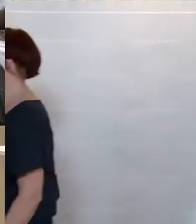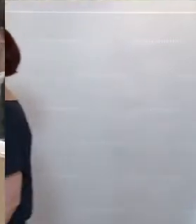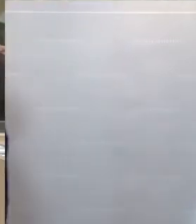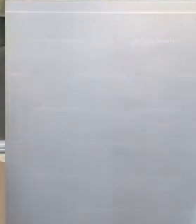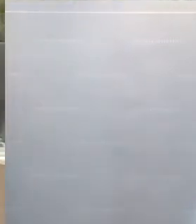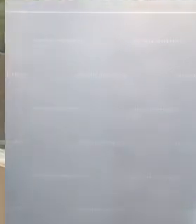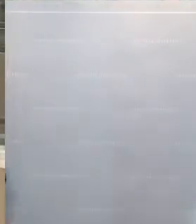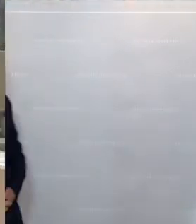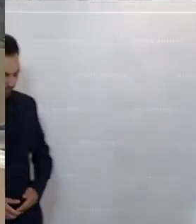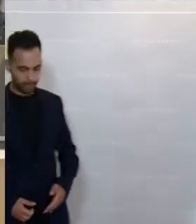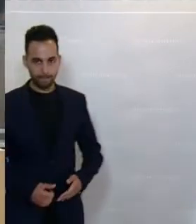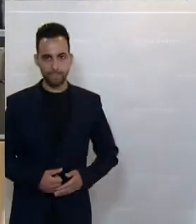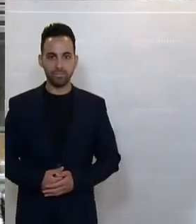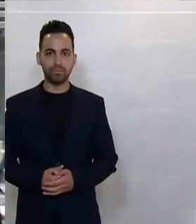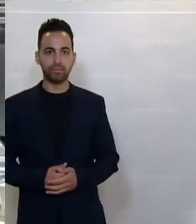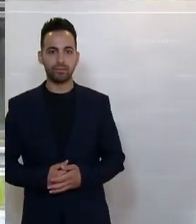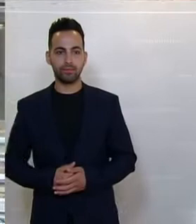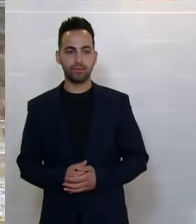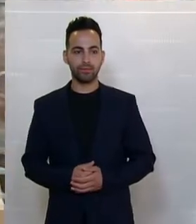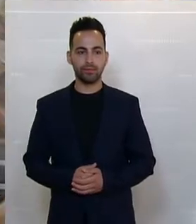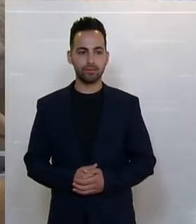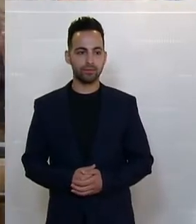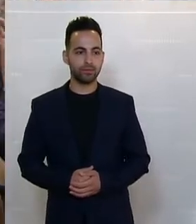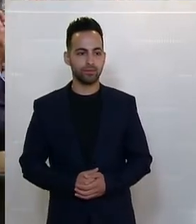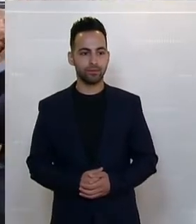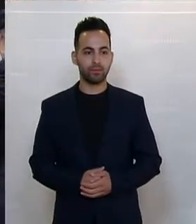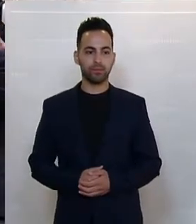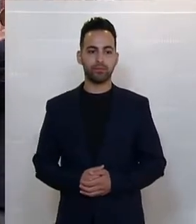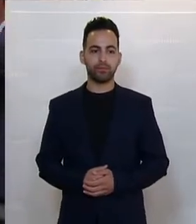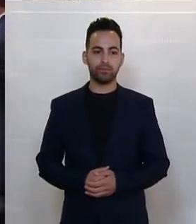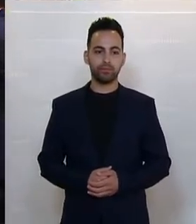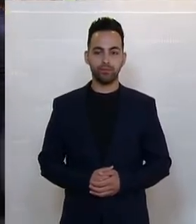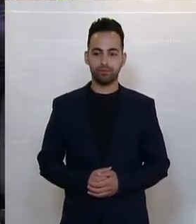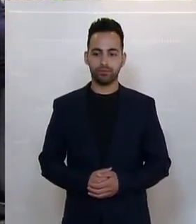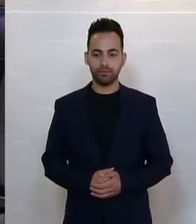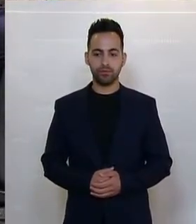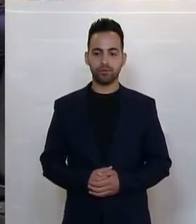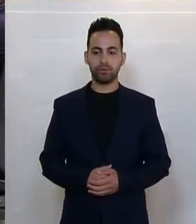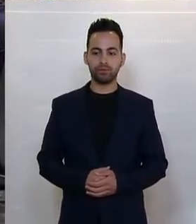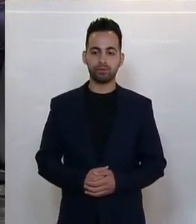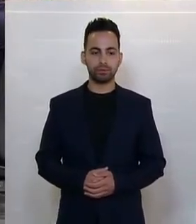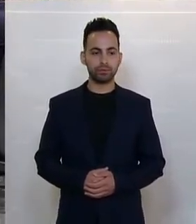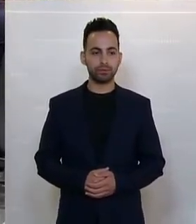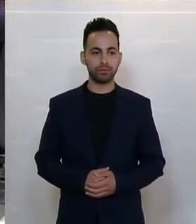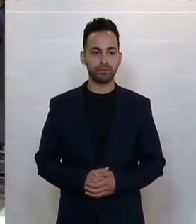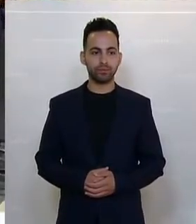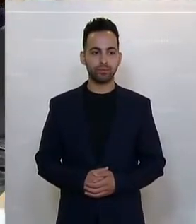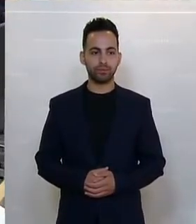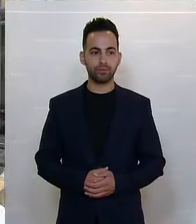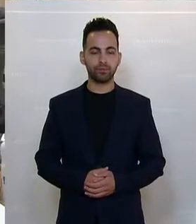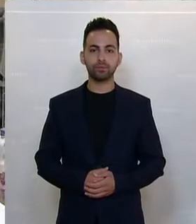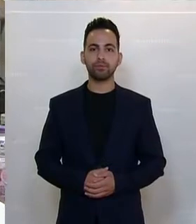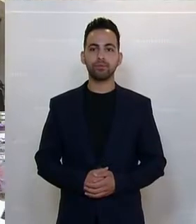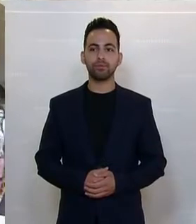Nächster und letzter Redner dieser Einwendungsdebatte zur Tagesordnung ist der freiheitliche Christian Hafenecker, ein